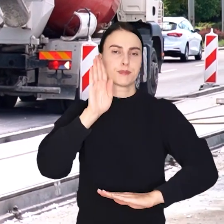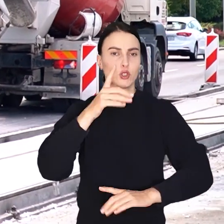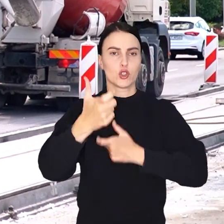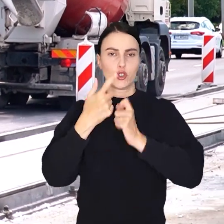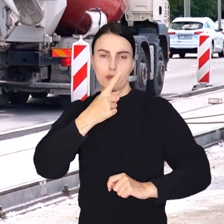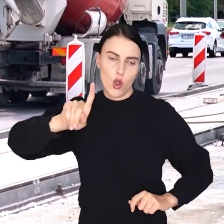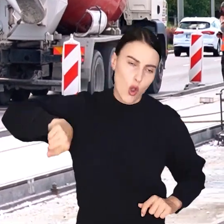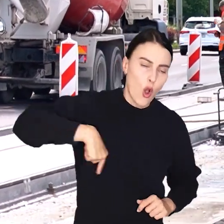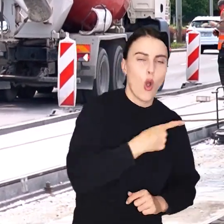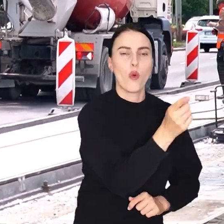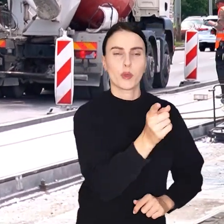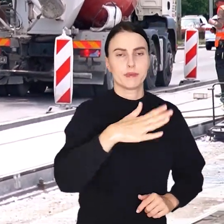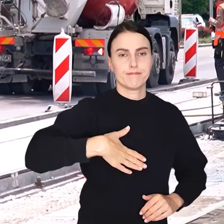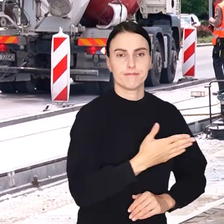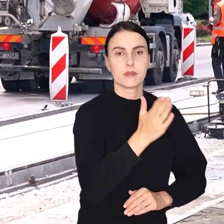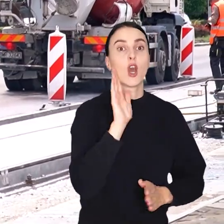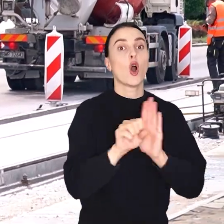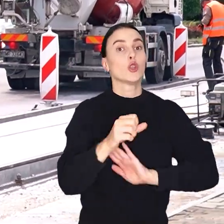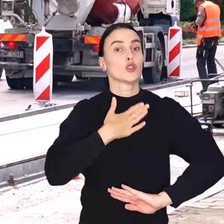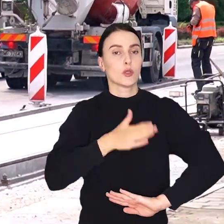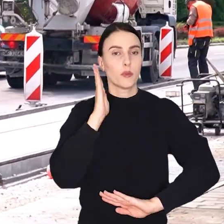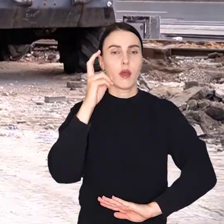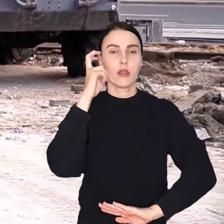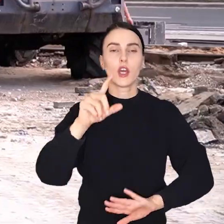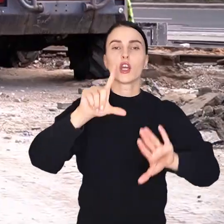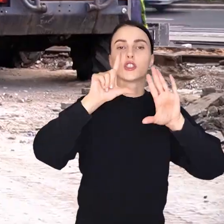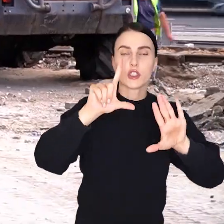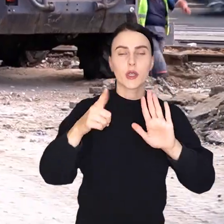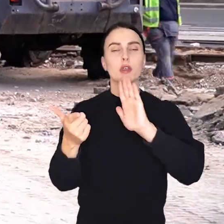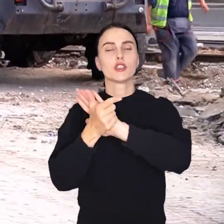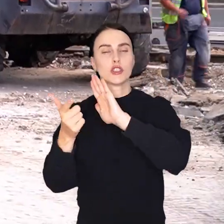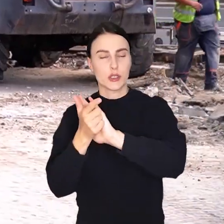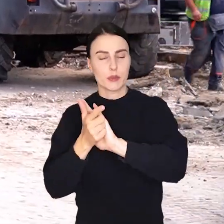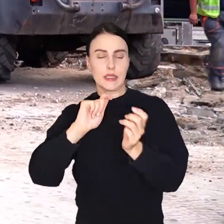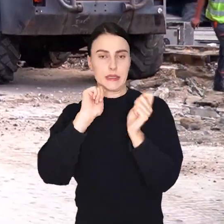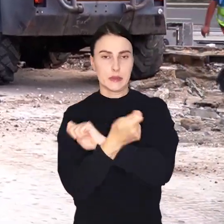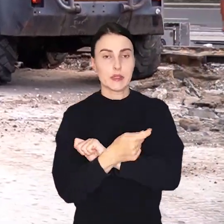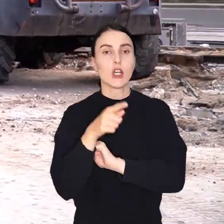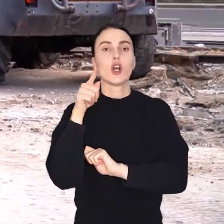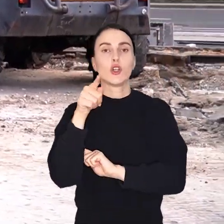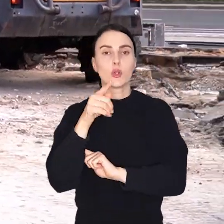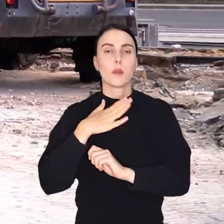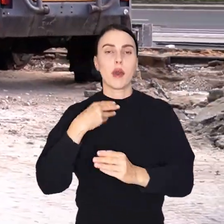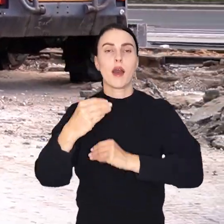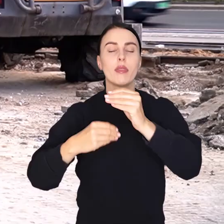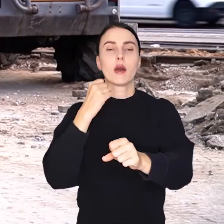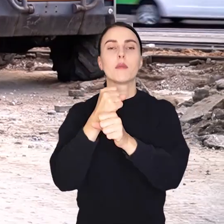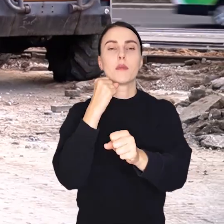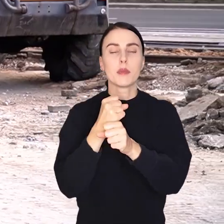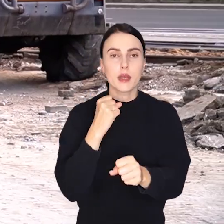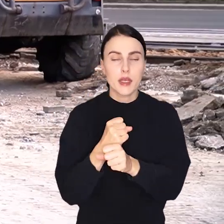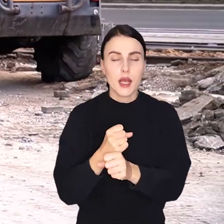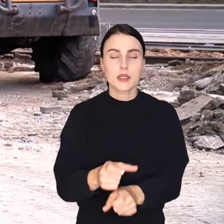objazdem. Od soboty trasy zmienią również tramwaje linii 7 i 17. To w związku z kolejnym etapem prac na